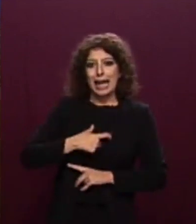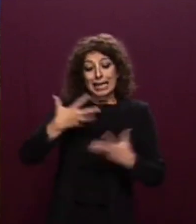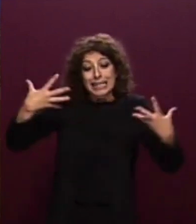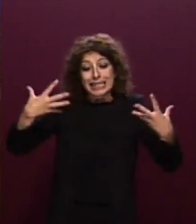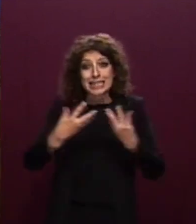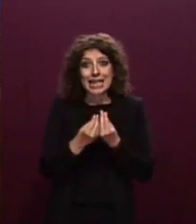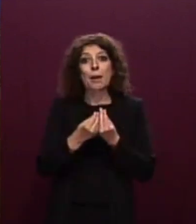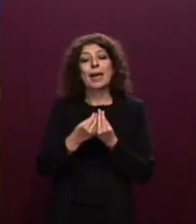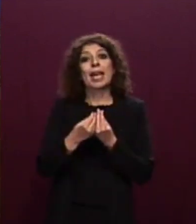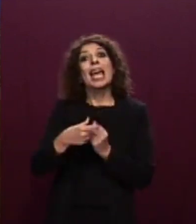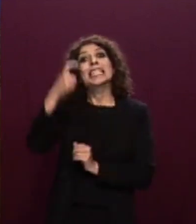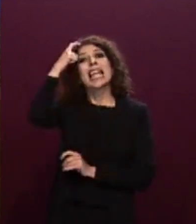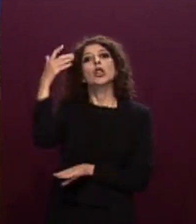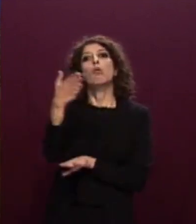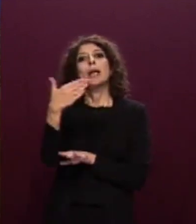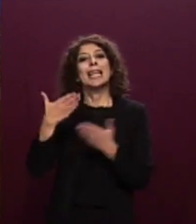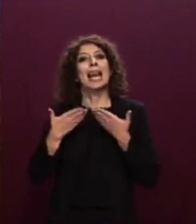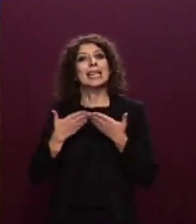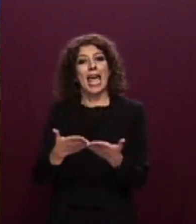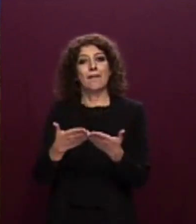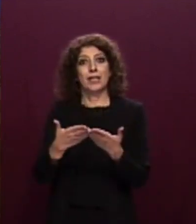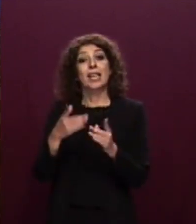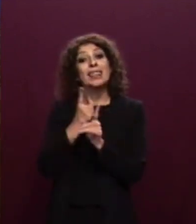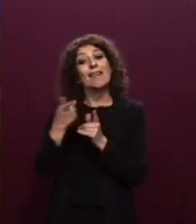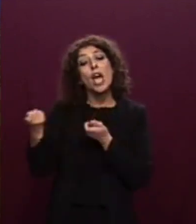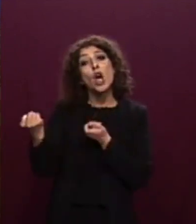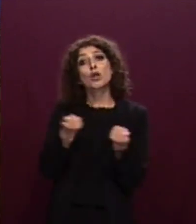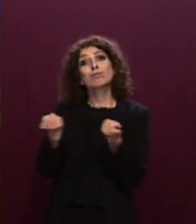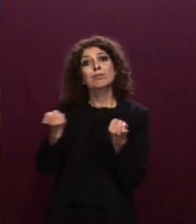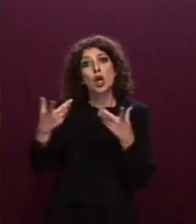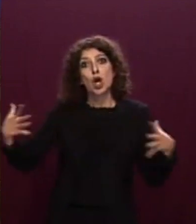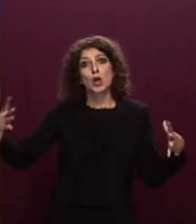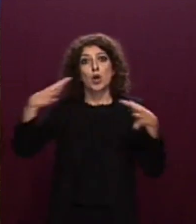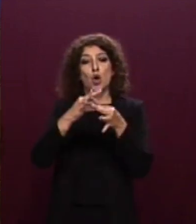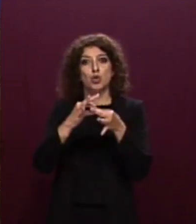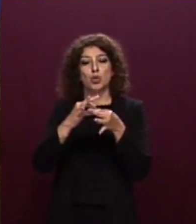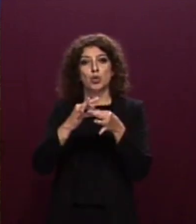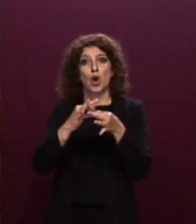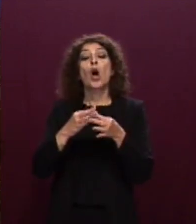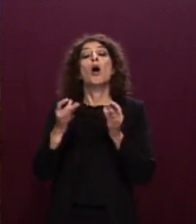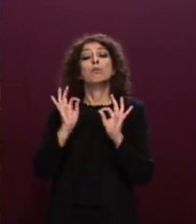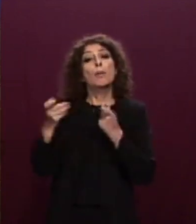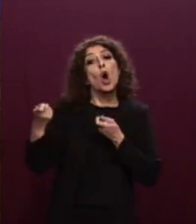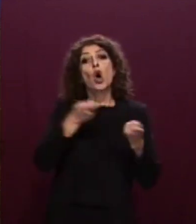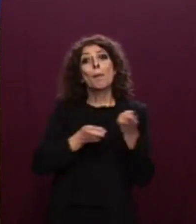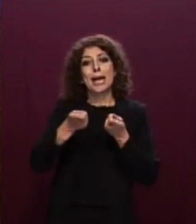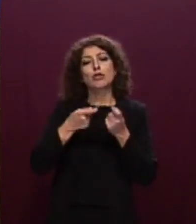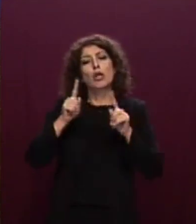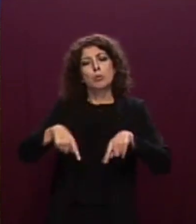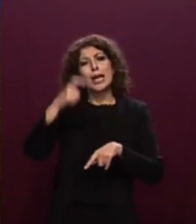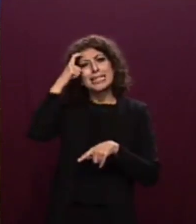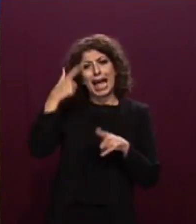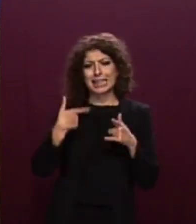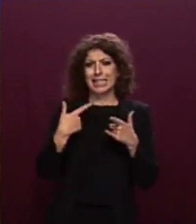delle navi, ovvero in assenza del coordinamento quantomeno da parte di Malta dello stato di bandiera in cooperazione con gli stati costieri limitrofi.